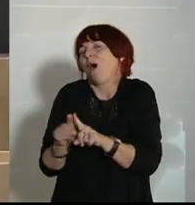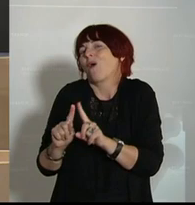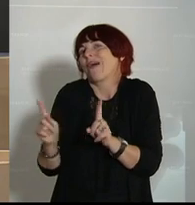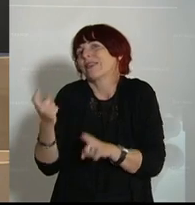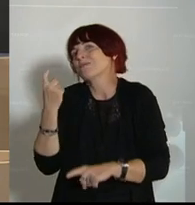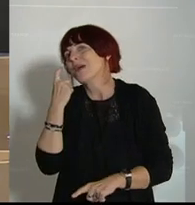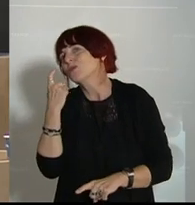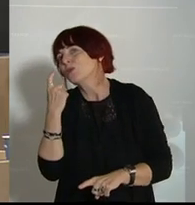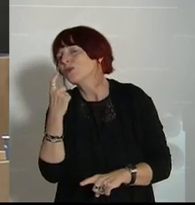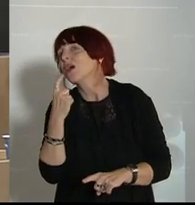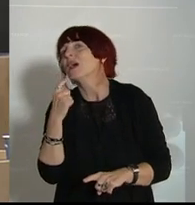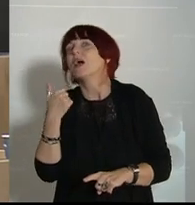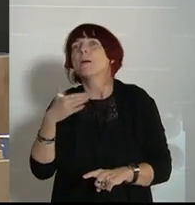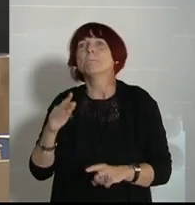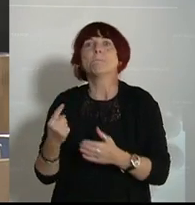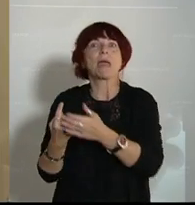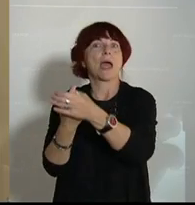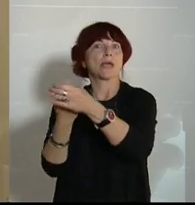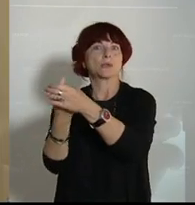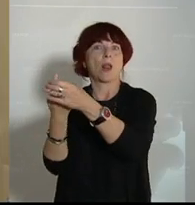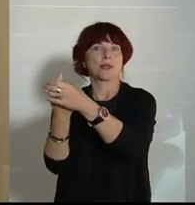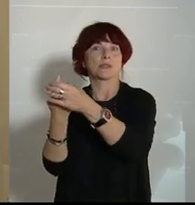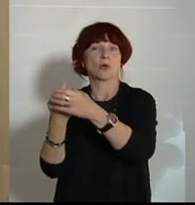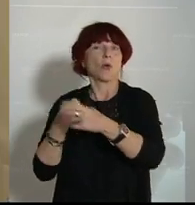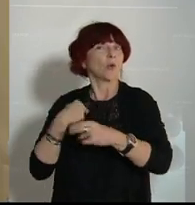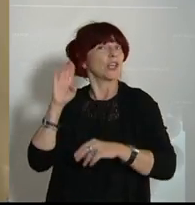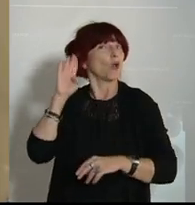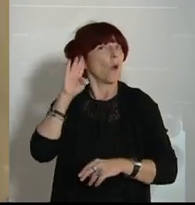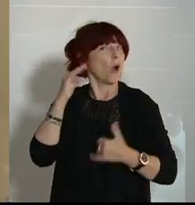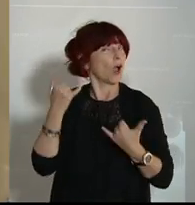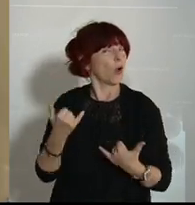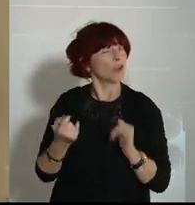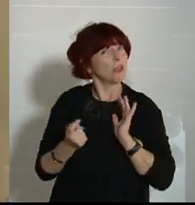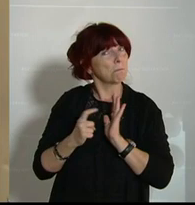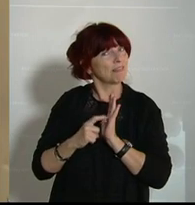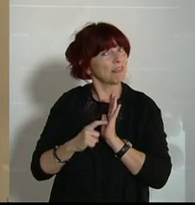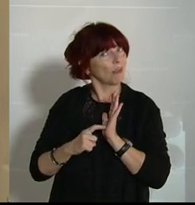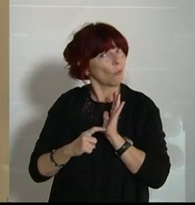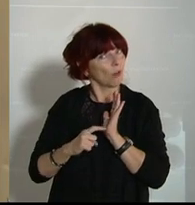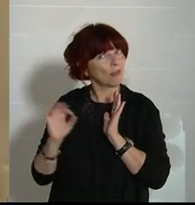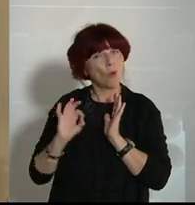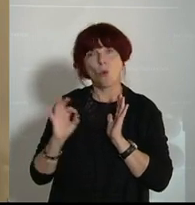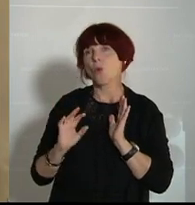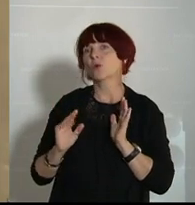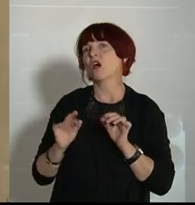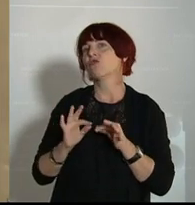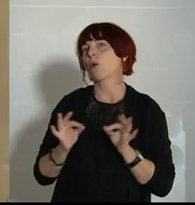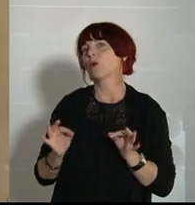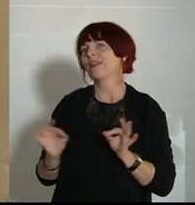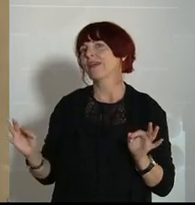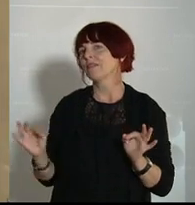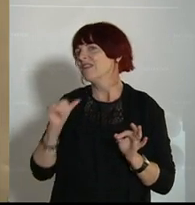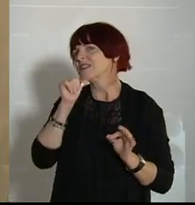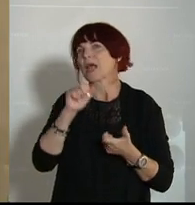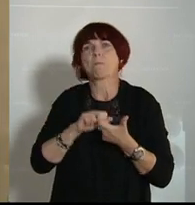ist offensichtlich immer isolierter. Und so höre ich heute Bedingungen oder da wird was formuliert, was ja keine Hürde ist.